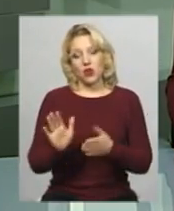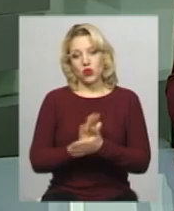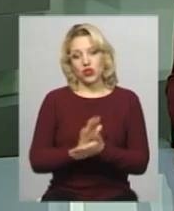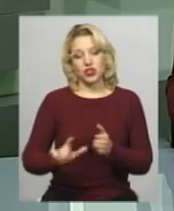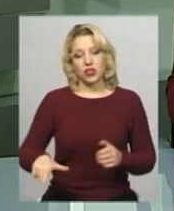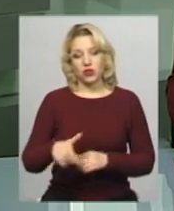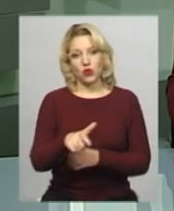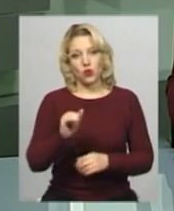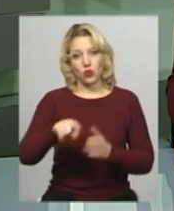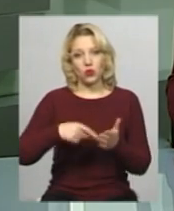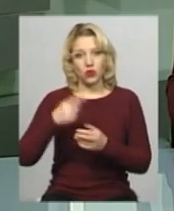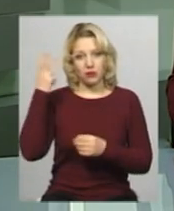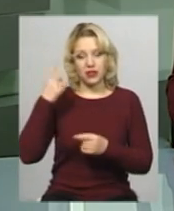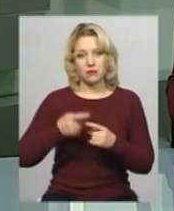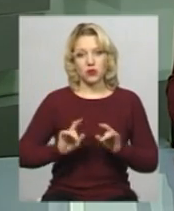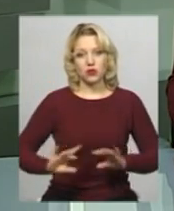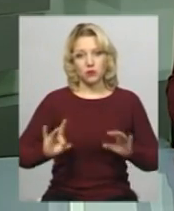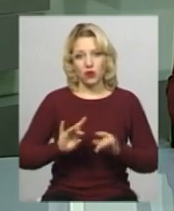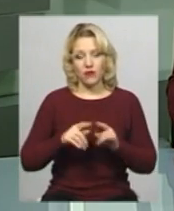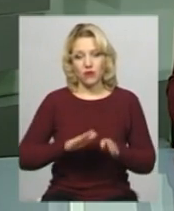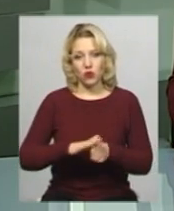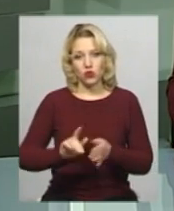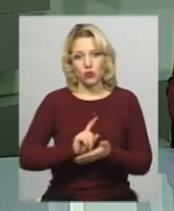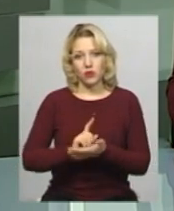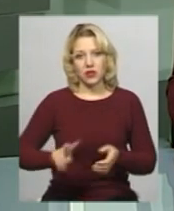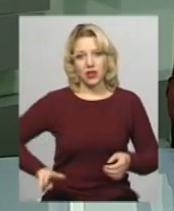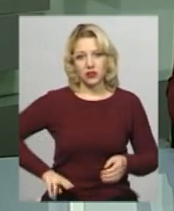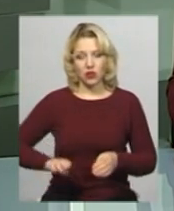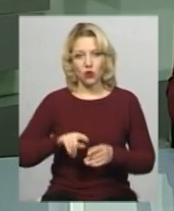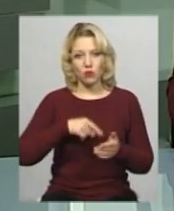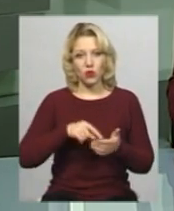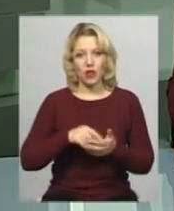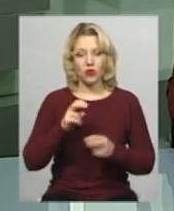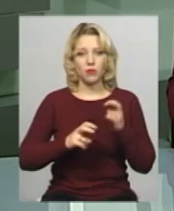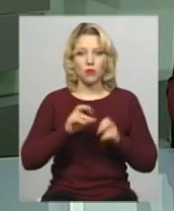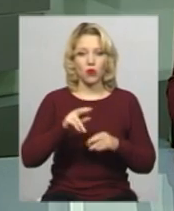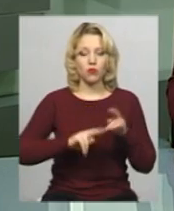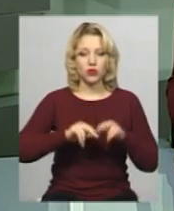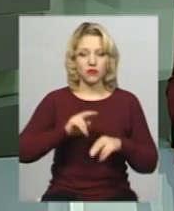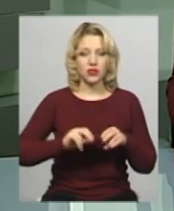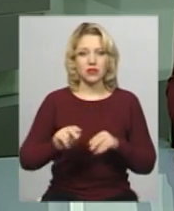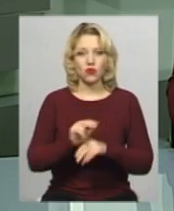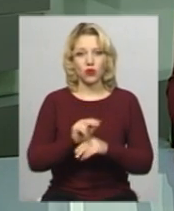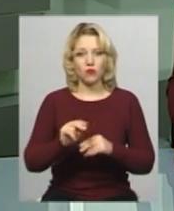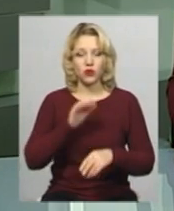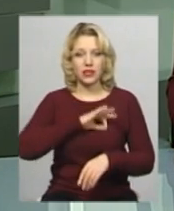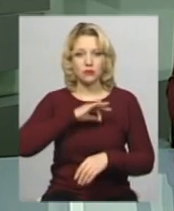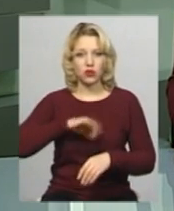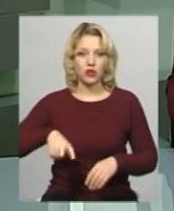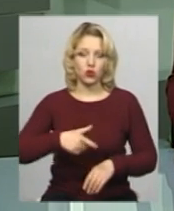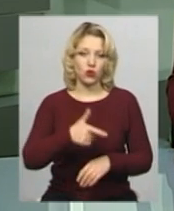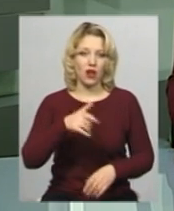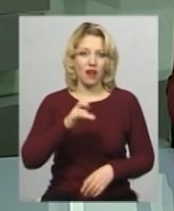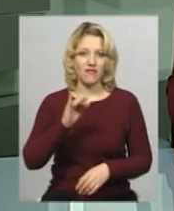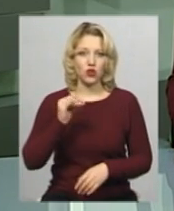дороги у Хмельницькому. Про це розповів виконуючий обов'язків директора комунального підприємства по будівництву, ремонту та експлуатації доріг Микола Воврещук.